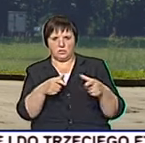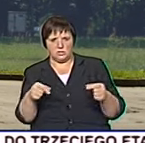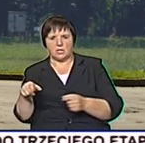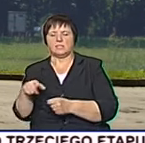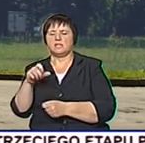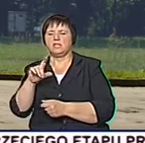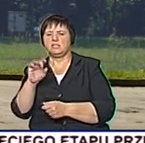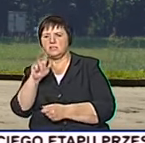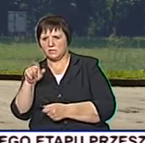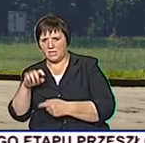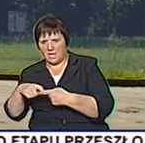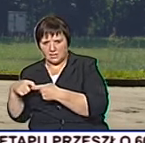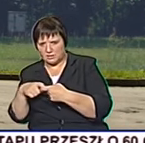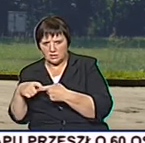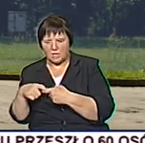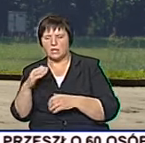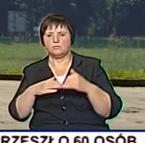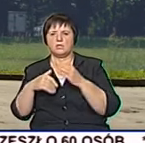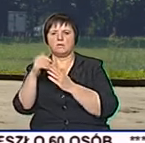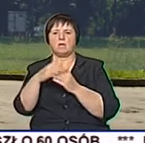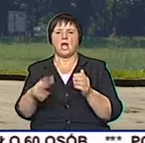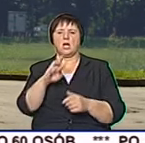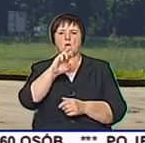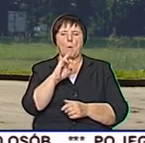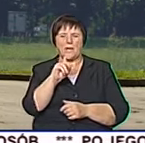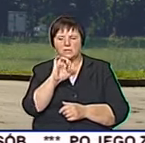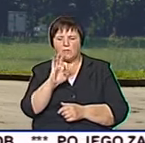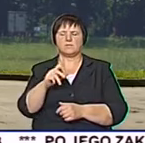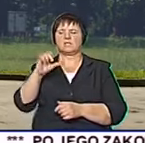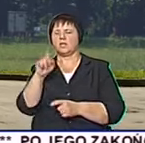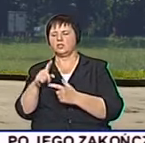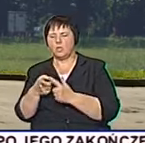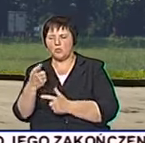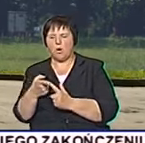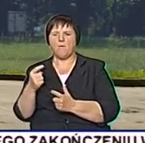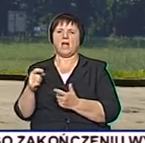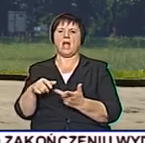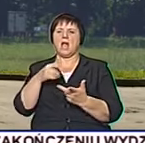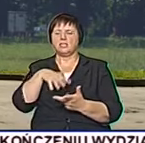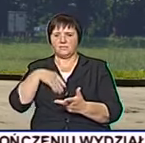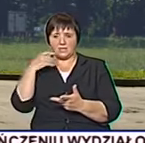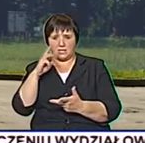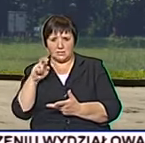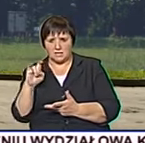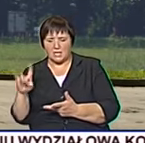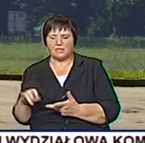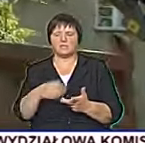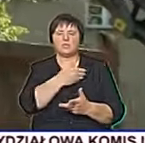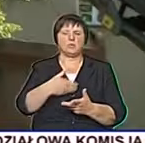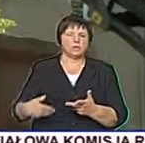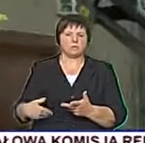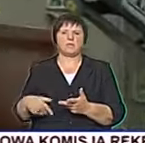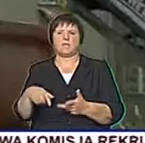Zgierskiej do Włókniarzy. Przebudowane zostaną ulice Romanowska, Ziołowa, Młynarska, Świętej Teresy, Jugosławiańska i Tołstoja.